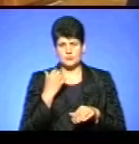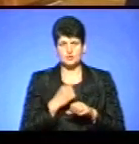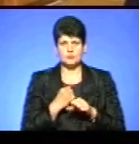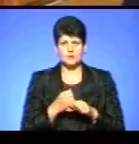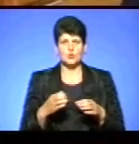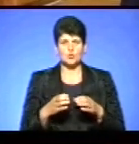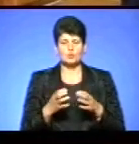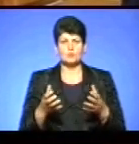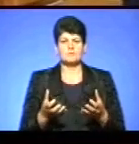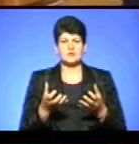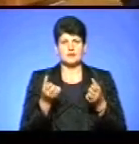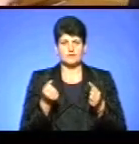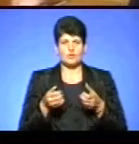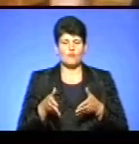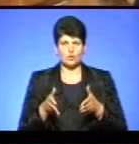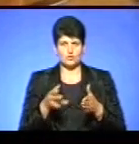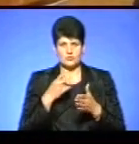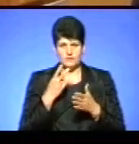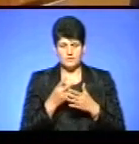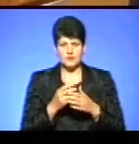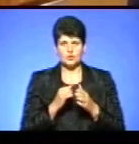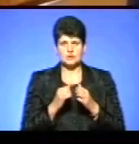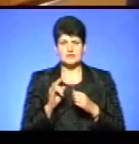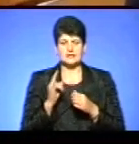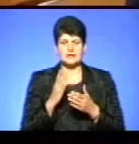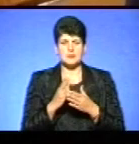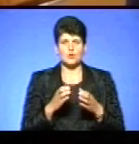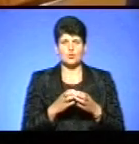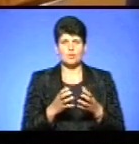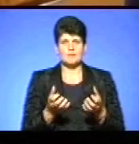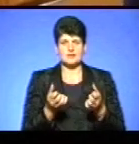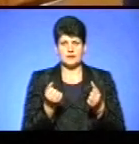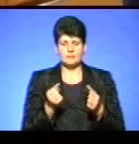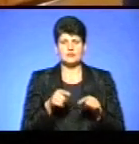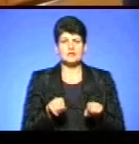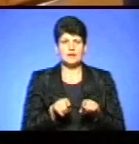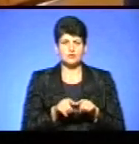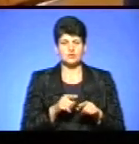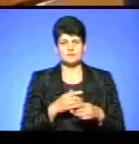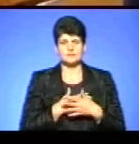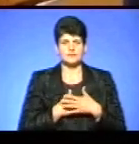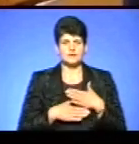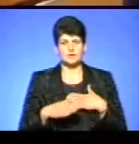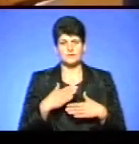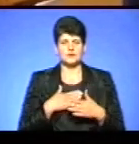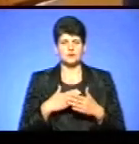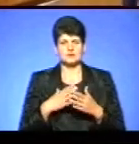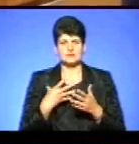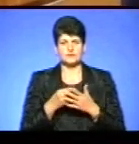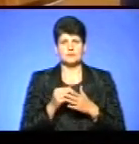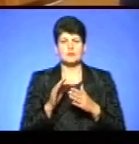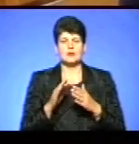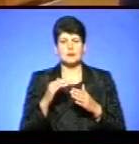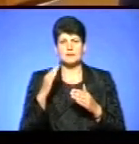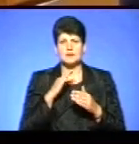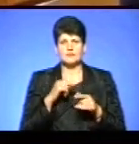групу підтримки в коридорі, бачили, кожна дитина має групу підтримки. І вони так само любуються на своїх батьків і відчувають, що вони поруч.